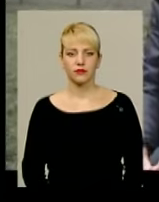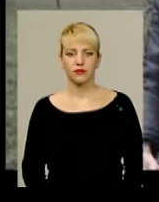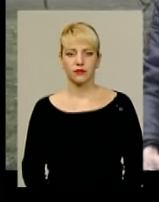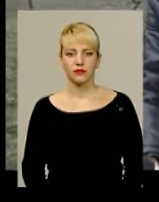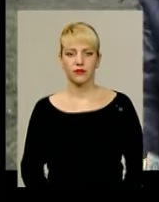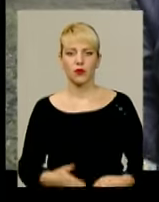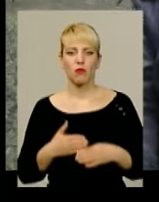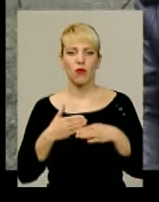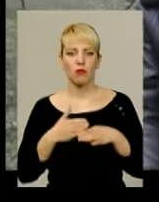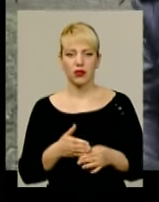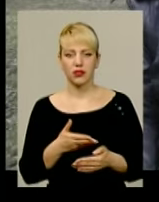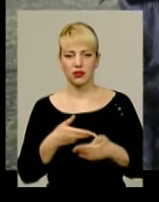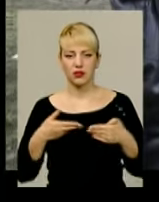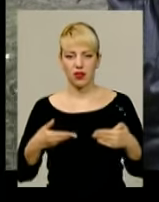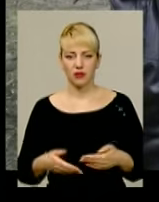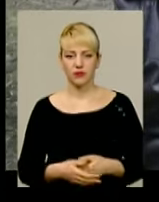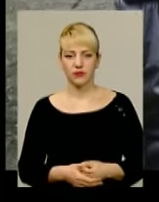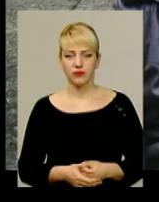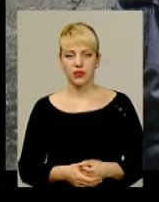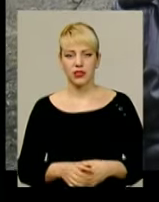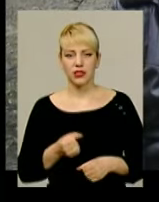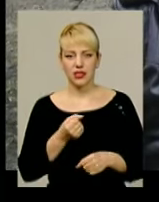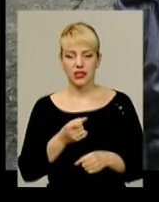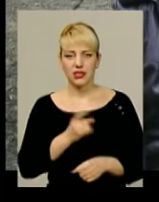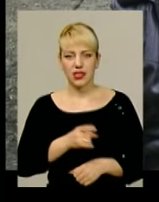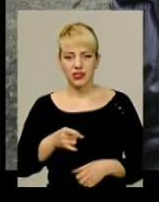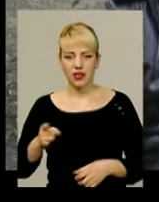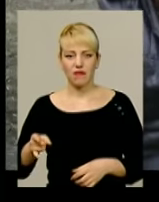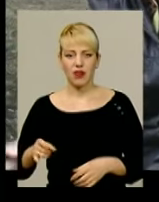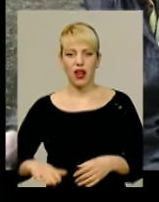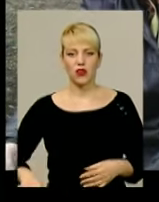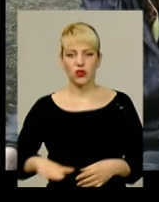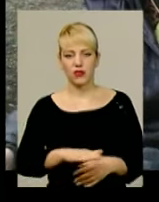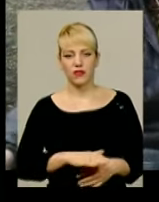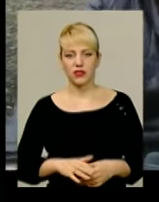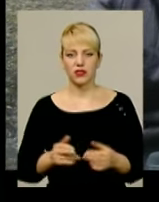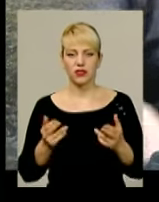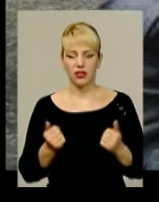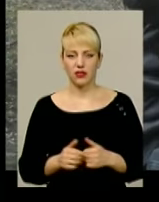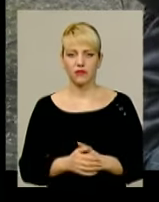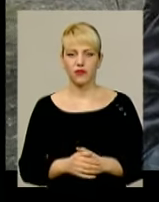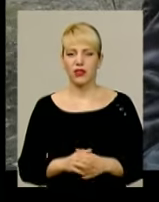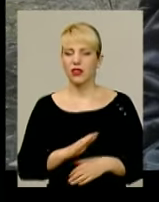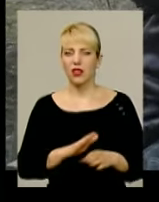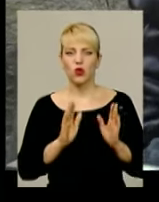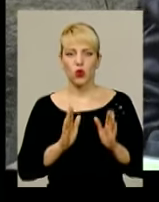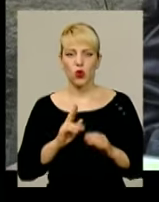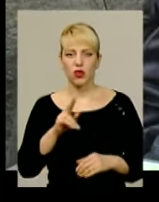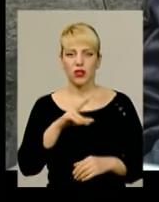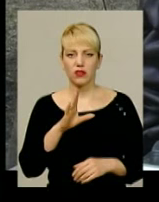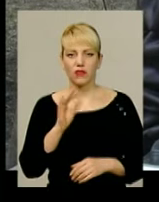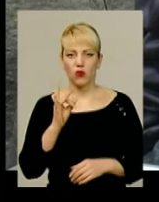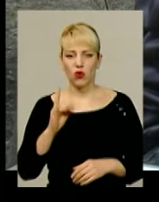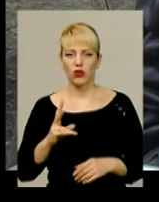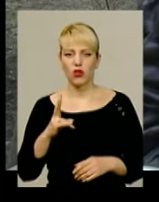Помогите нам. Заставляють двір? Так, головне не тільки двір. І заставить